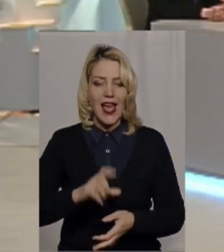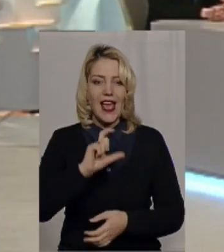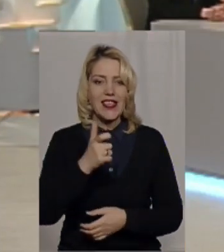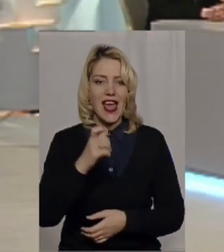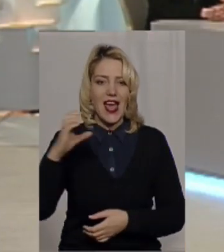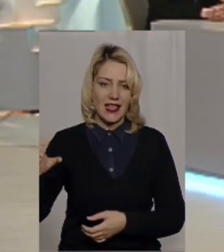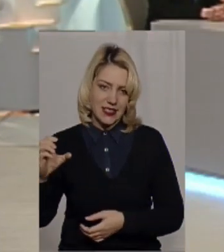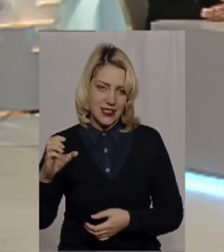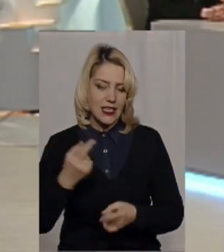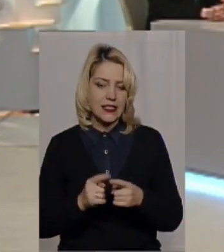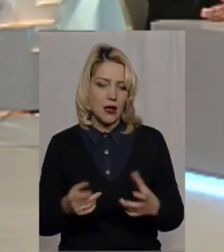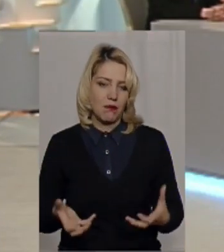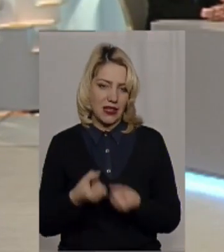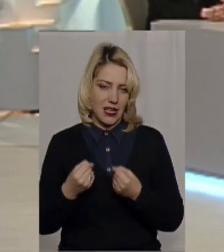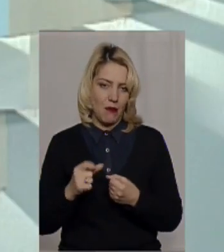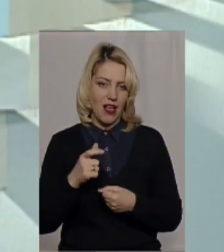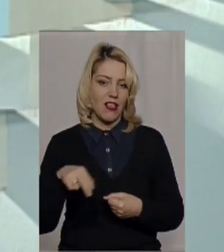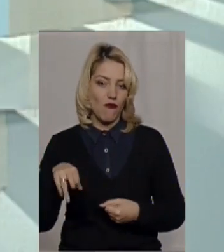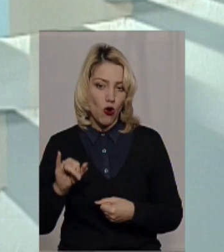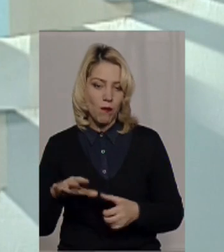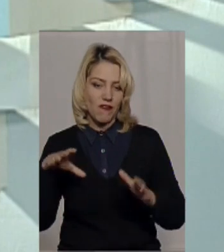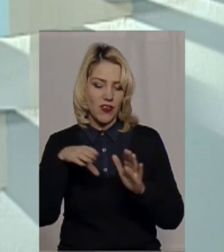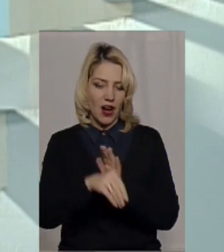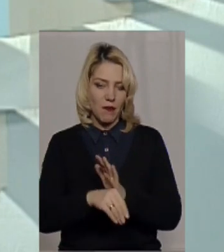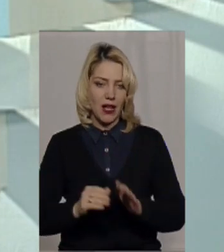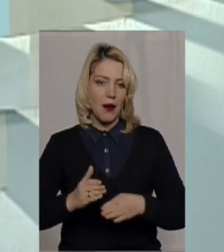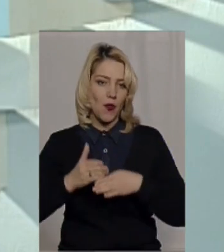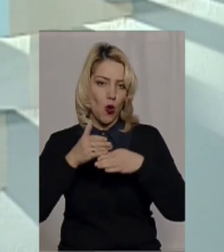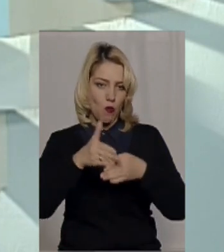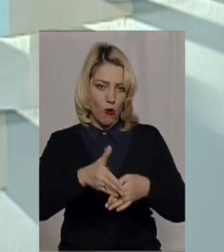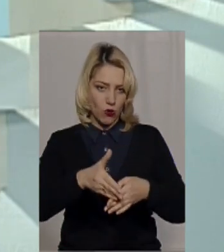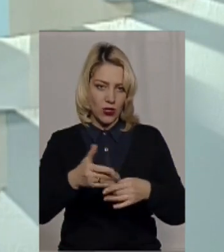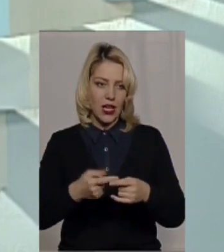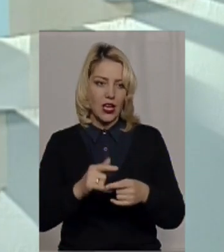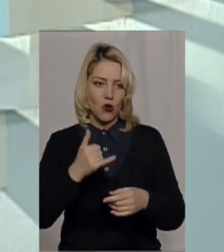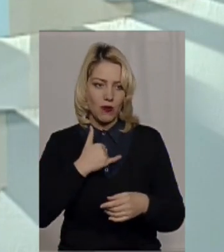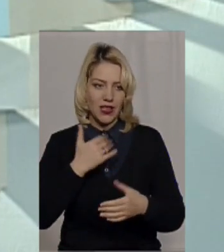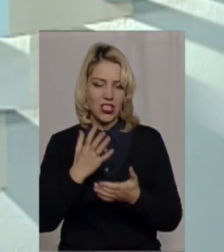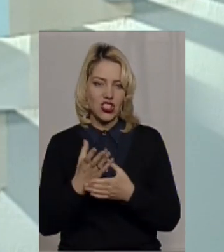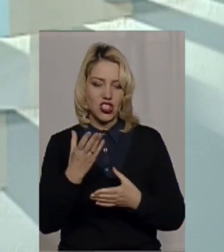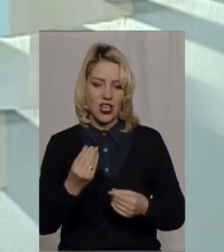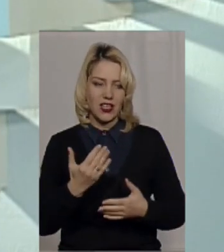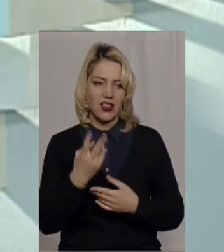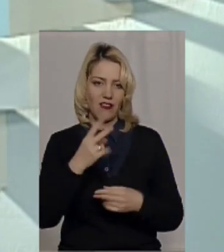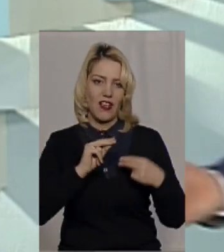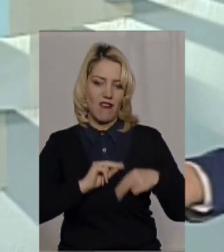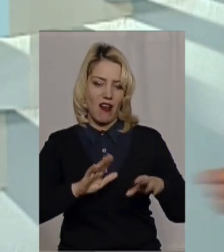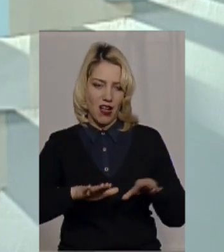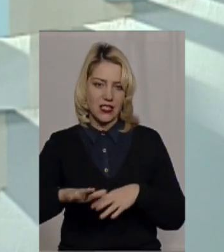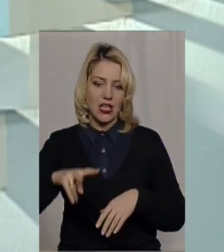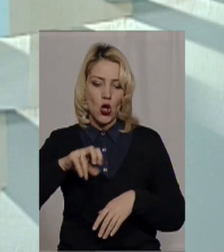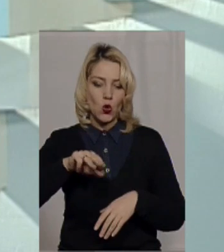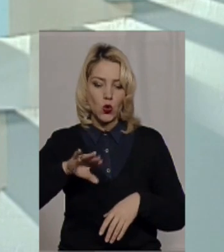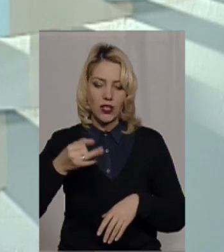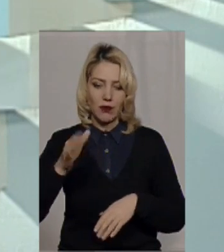це підтримка Європи в рамках міжнародної технічної допомоги. Європейці сказали, ну, в мене ще є дві вакансії, от в лютому буде конкурс,